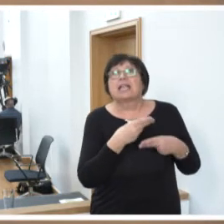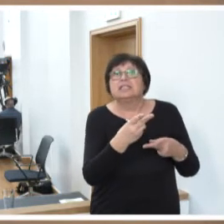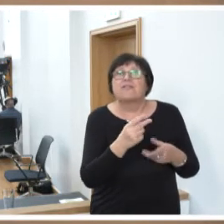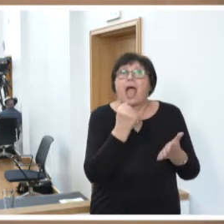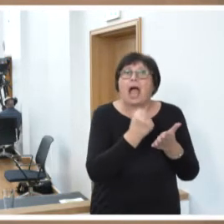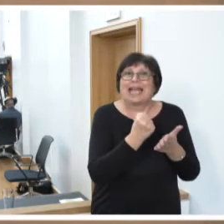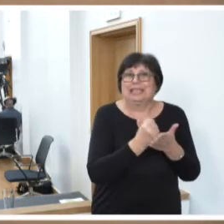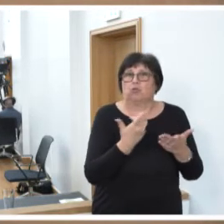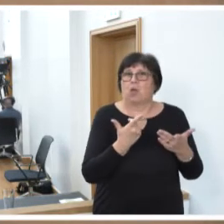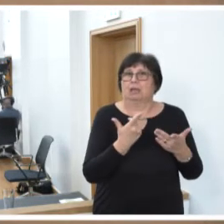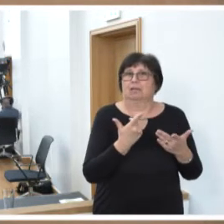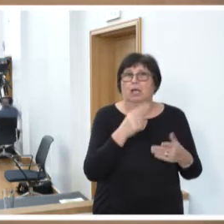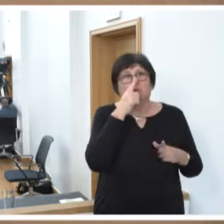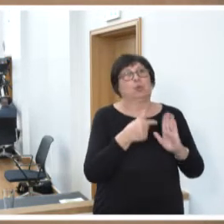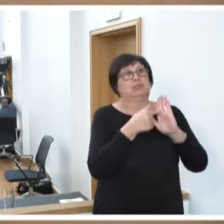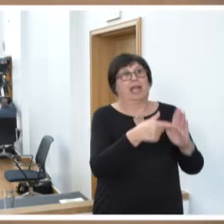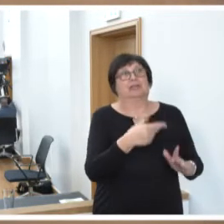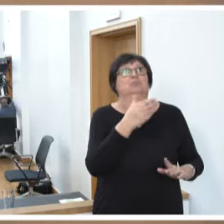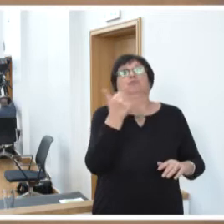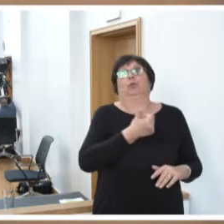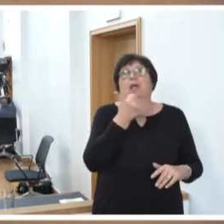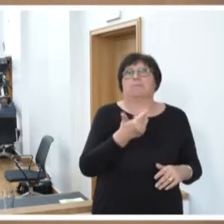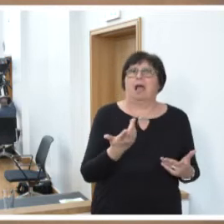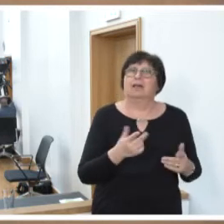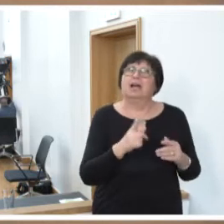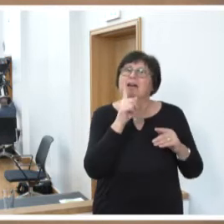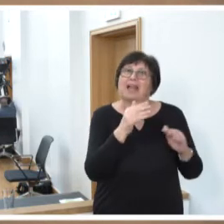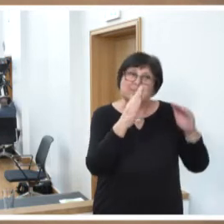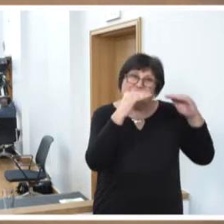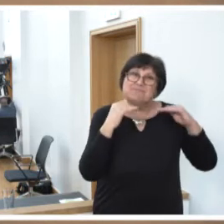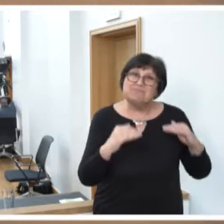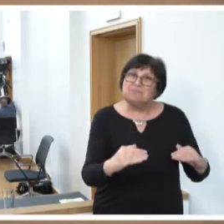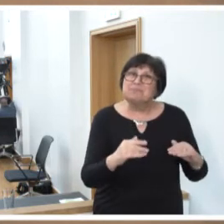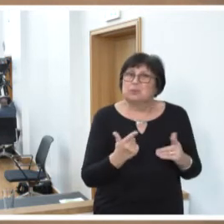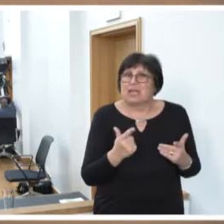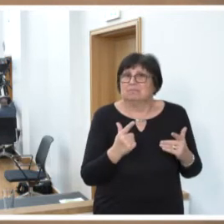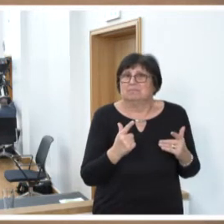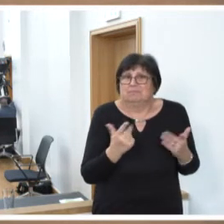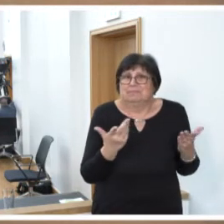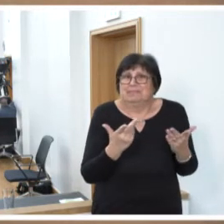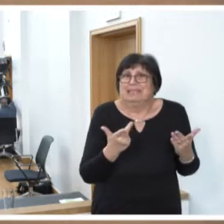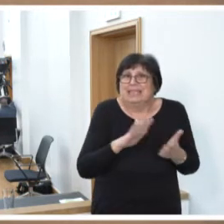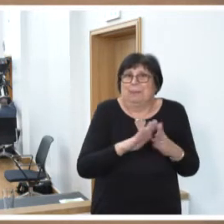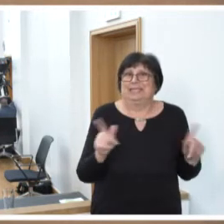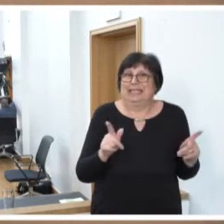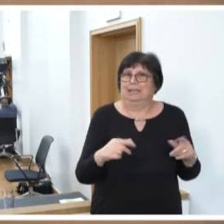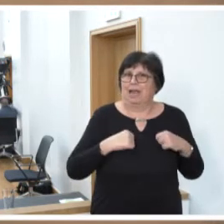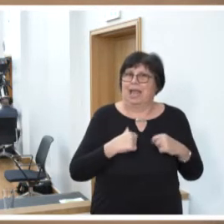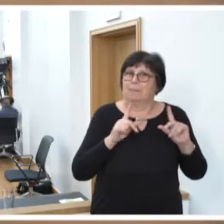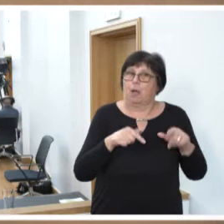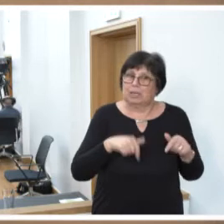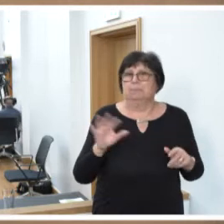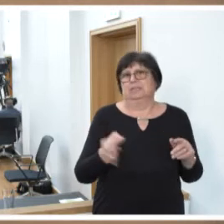Leuchttürme präsentiert kriegt. Denn direkt unter dem Leuchtturm ist es verdammt finster. Und das erleben wir auch im